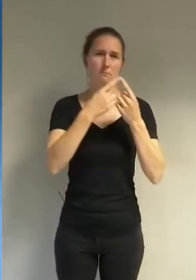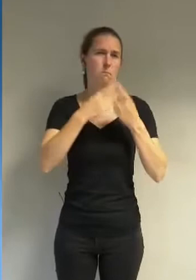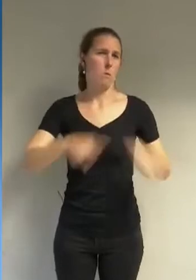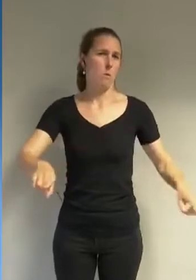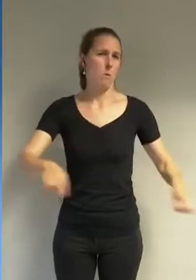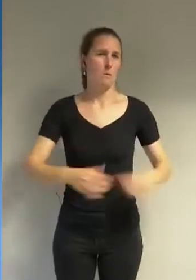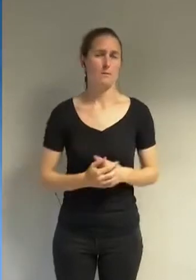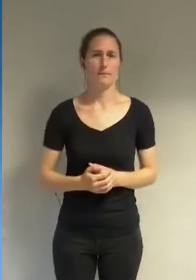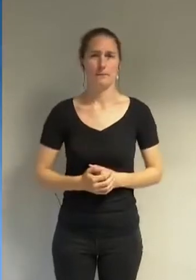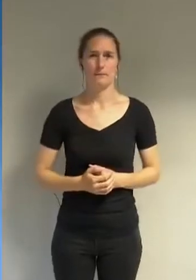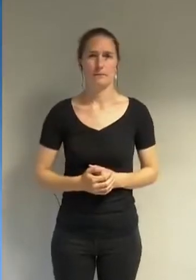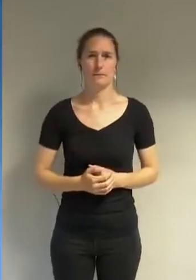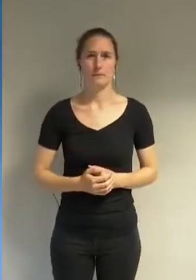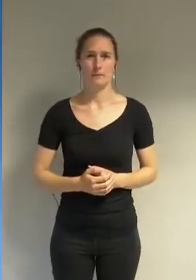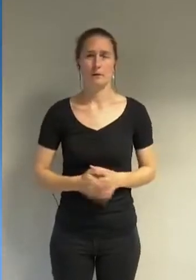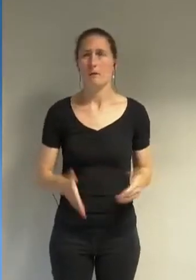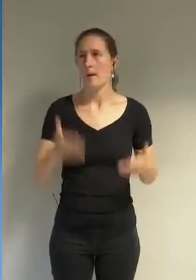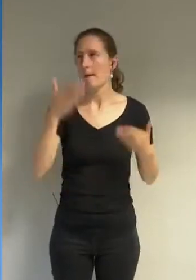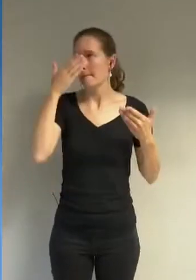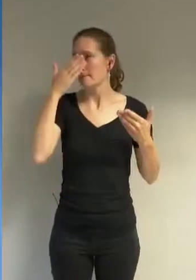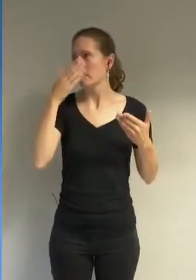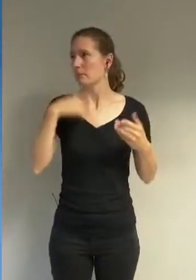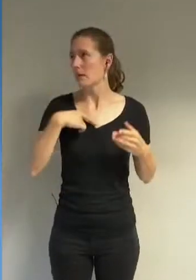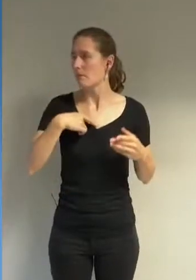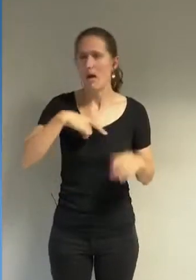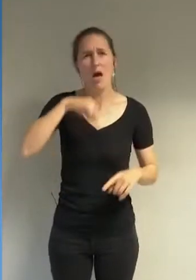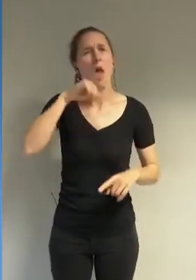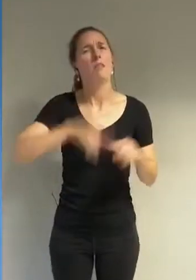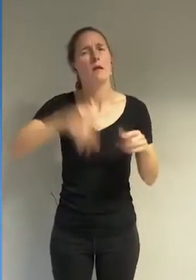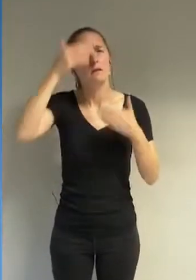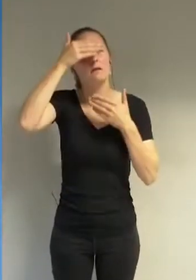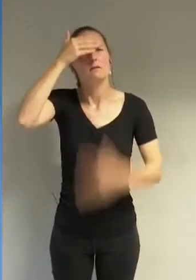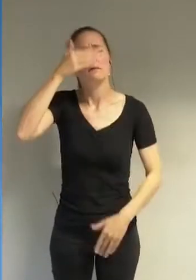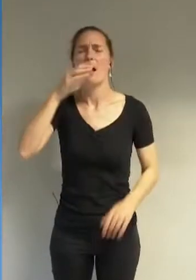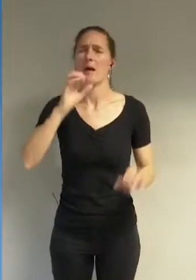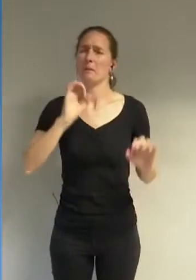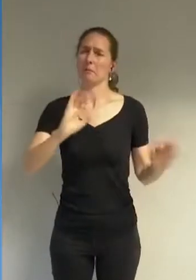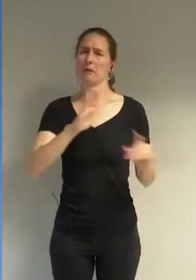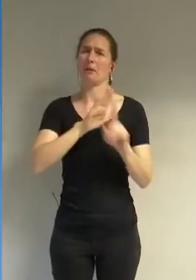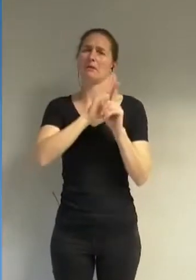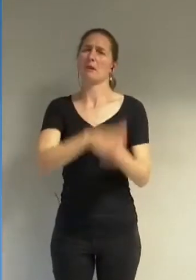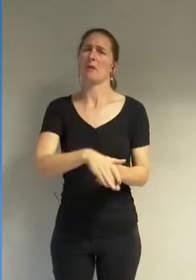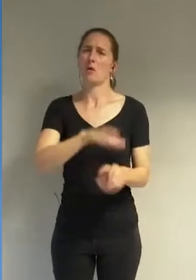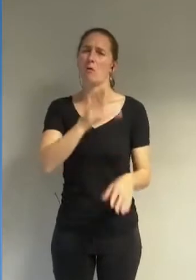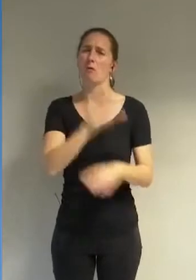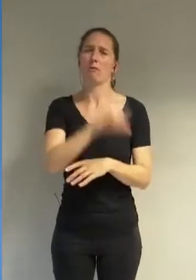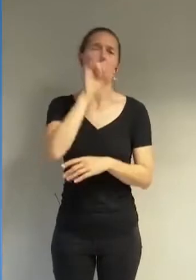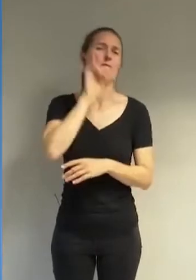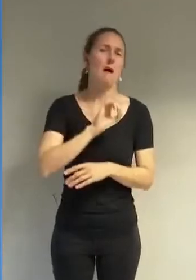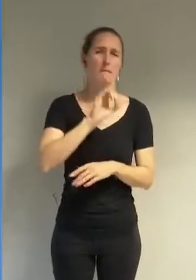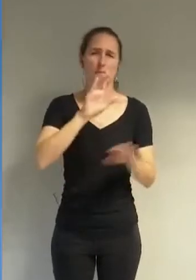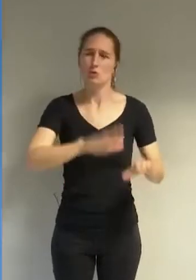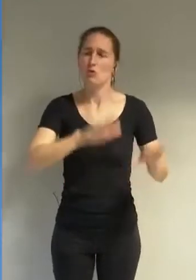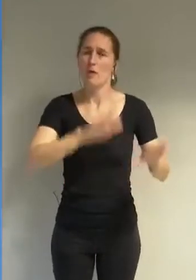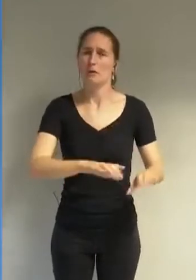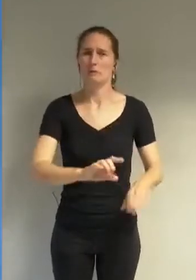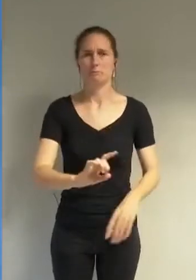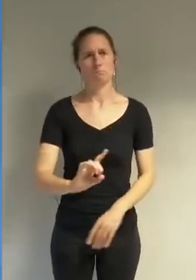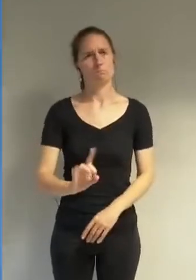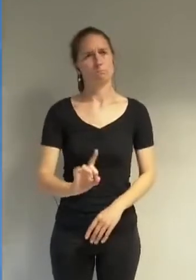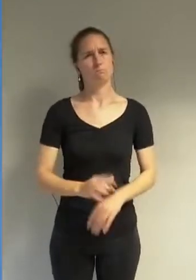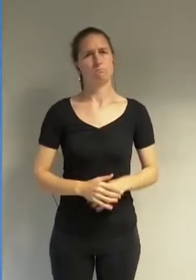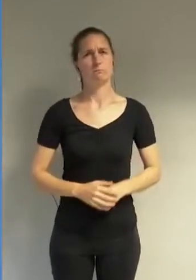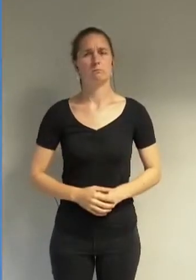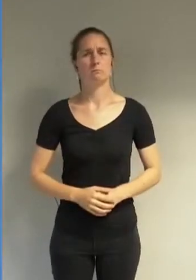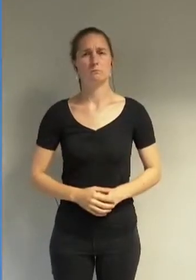ne faisons pas comme si l'interdiction du burkini était une discrimination à l'encontre des femmes de confession musulmane ce n'est pas